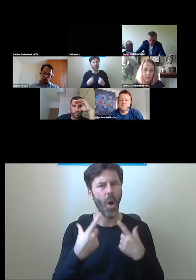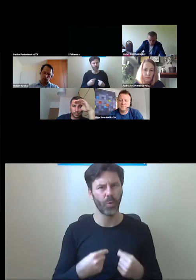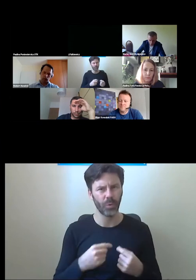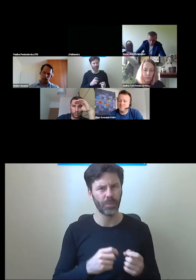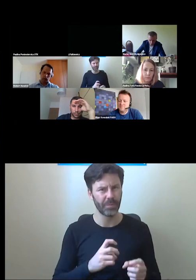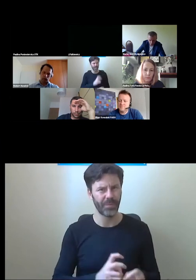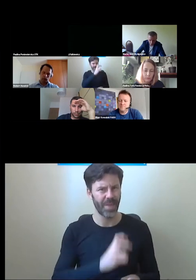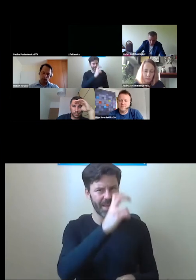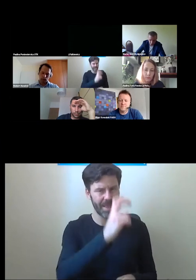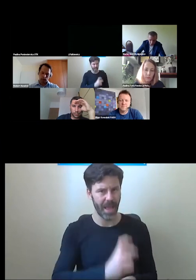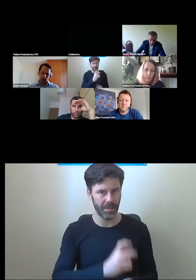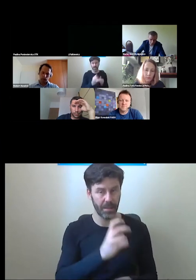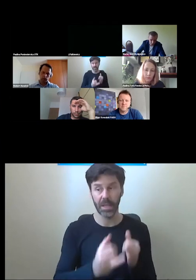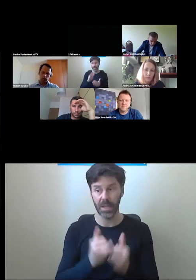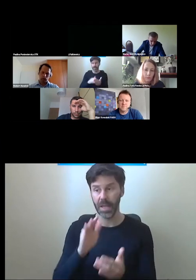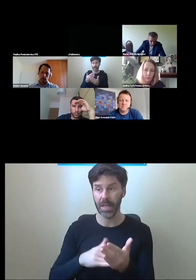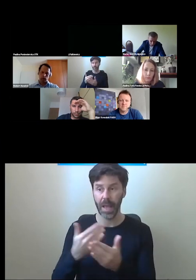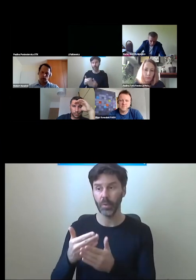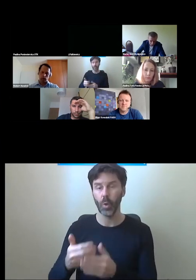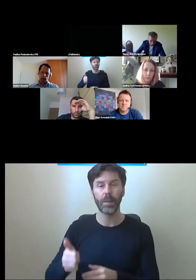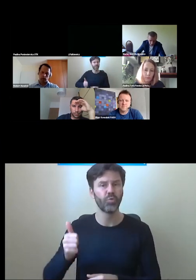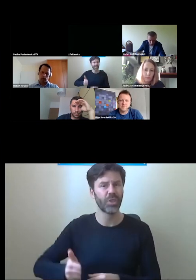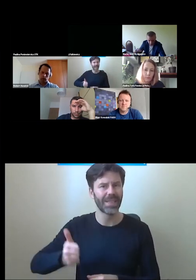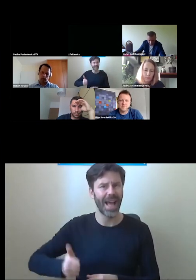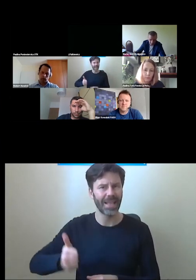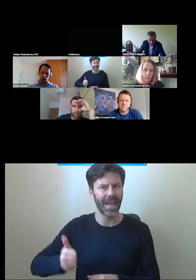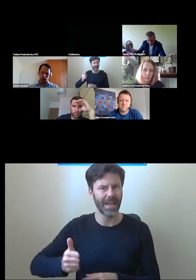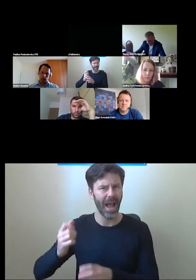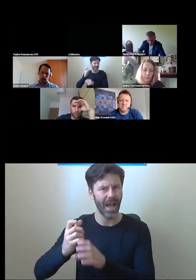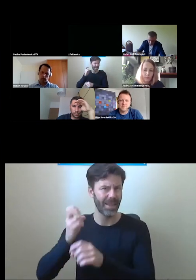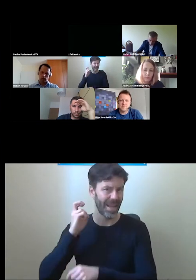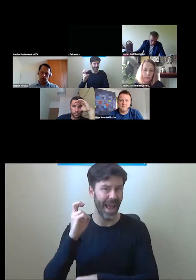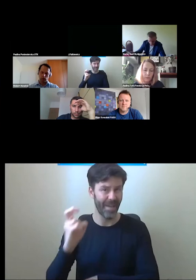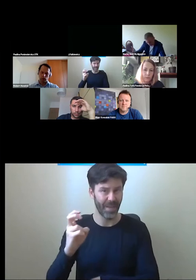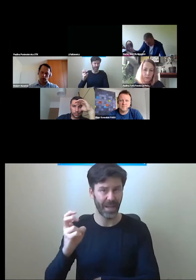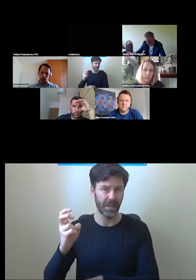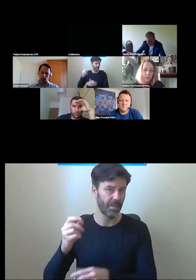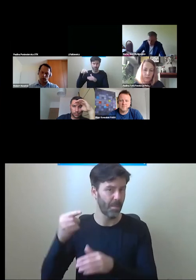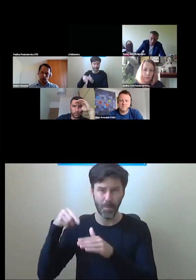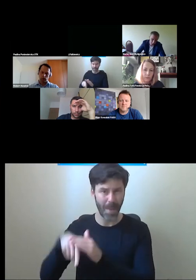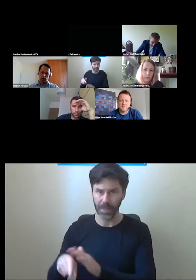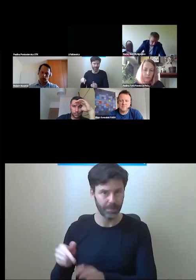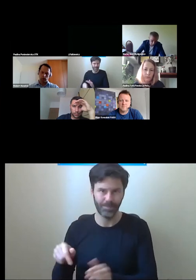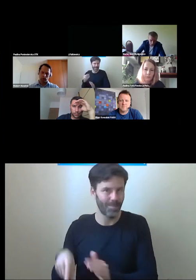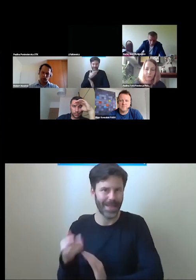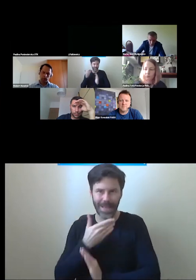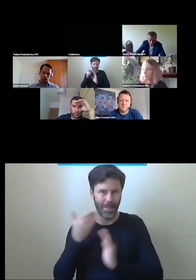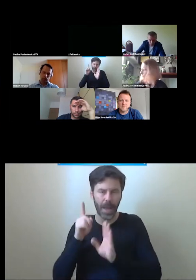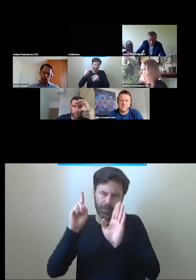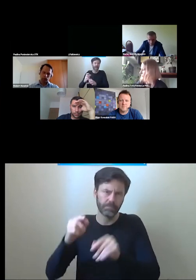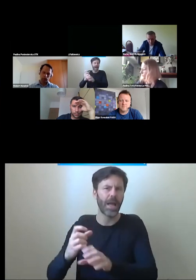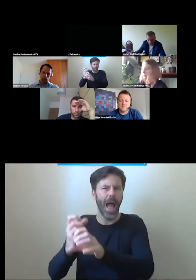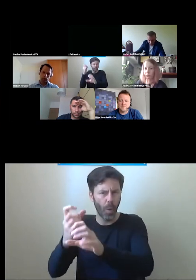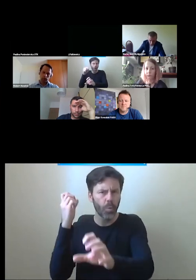stosujemy windy, chociażby w rejonie przystanków komunikacji publicznej, gdzie przyjeżdża tramwaj, metra nie mamy, autobus na